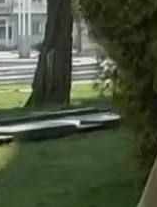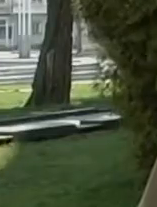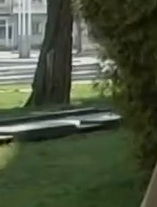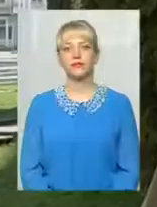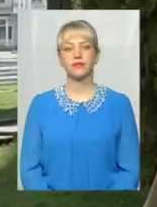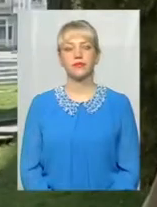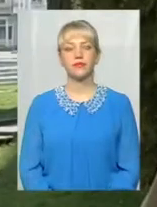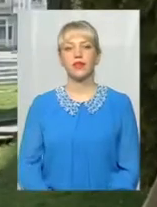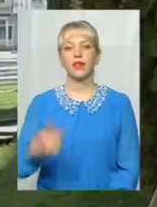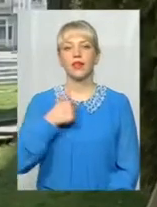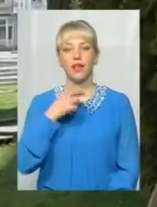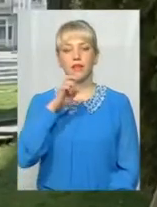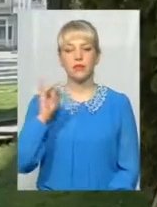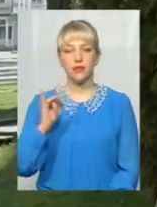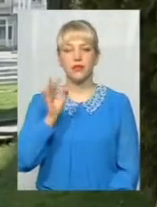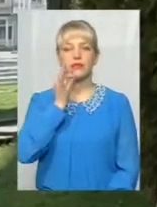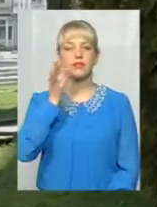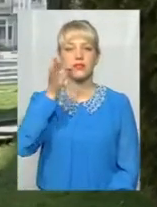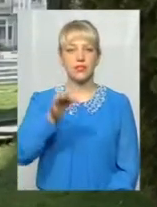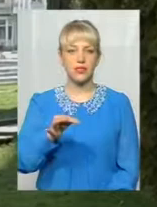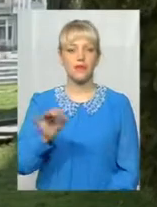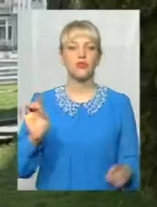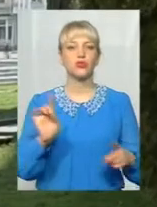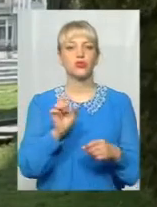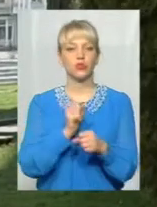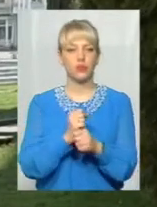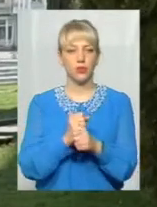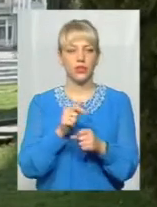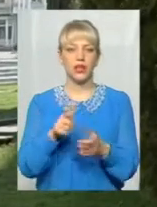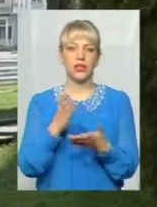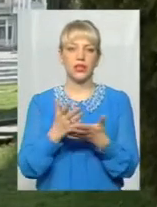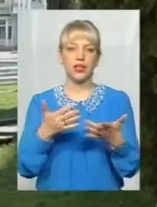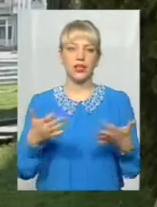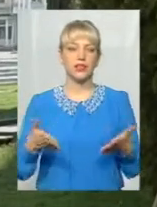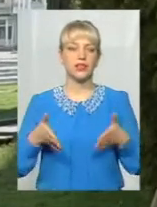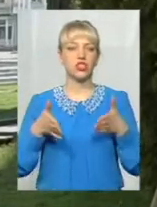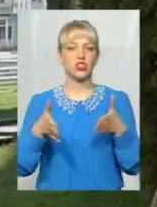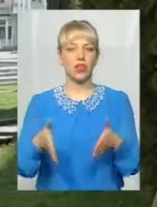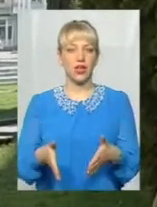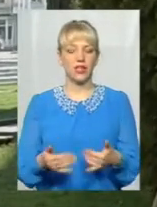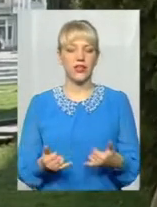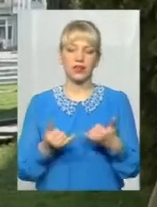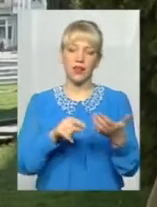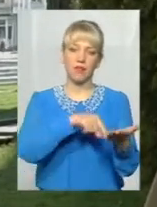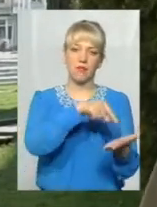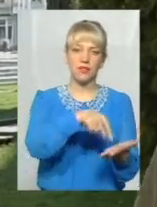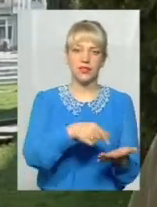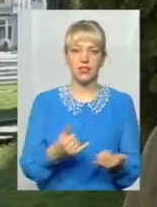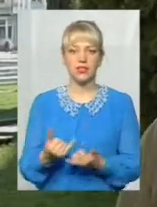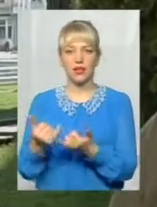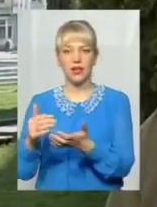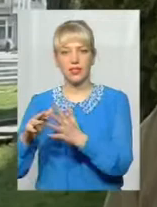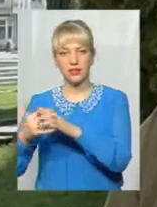Я би сказав, що робити, тут різні шляхи є, є шляхи для міста, є для села. Сьогодні